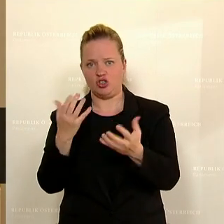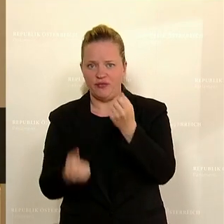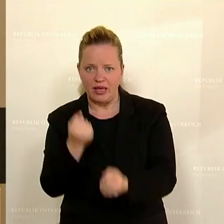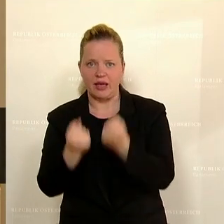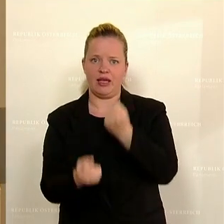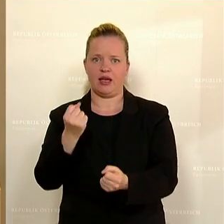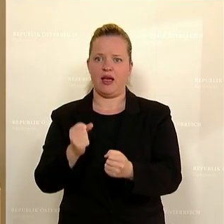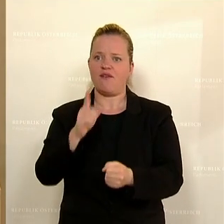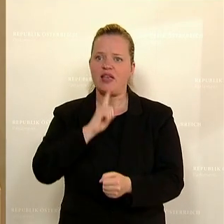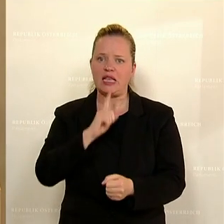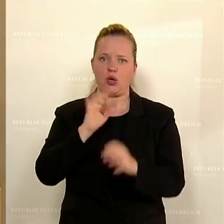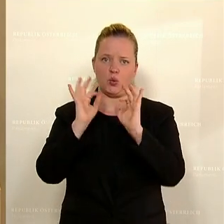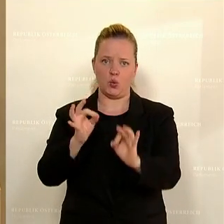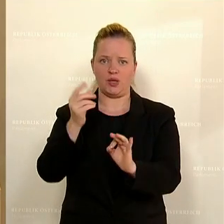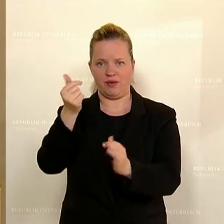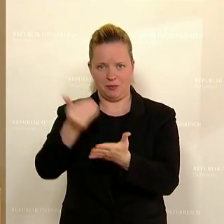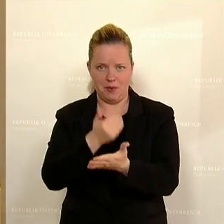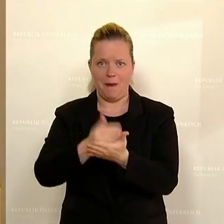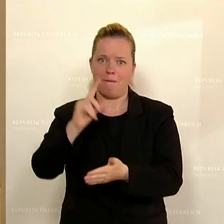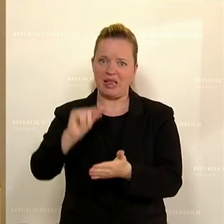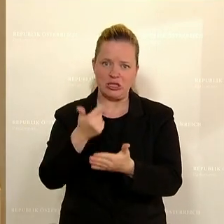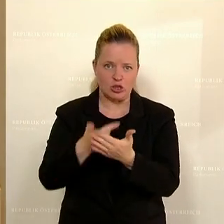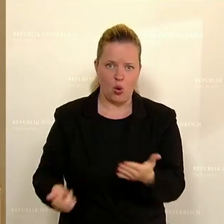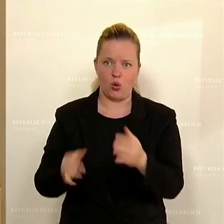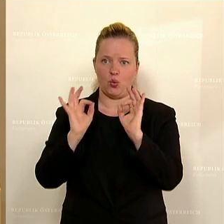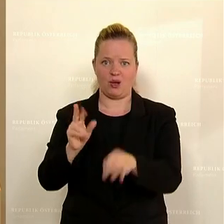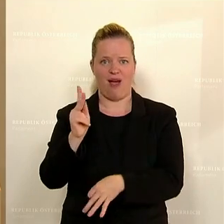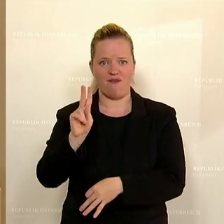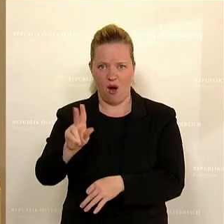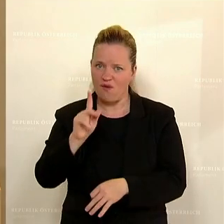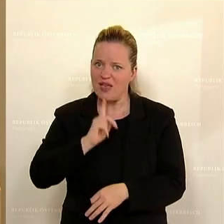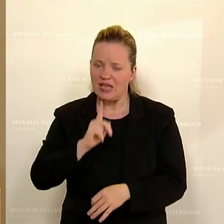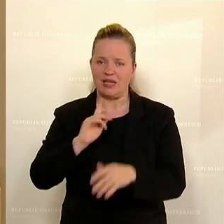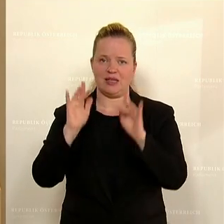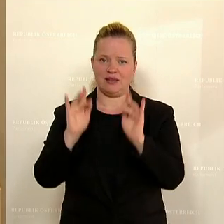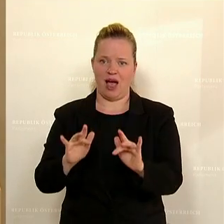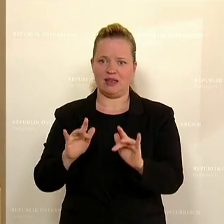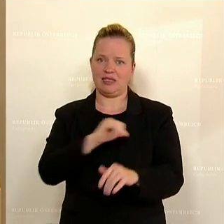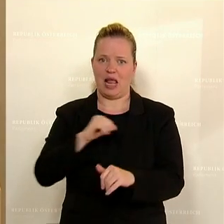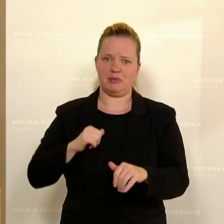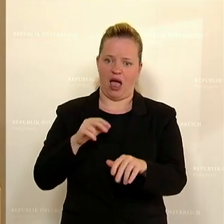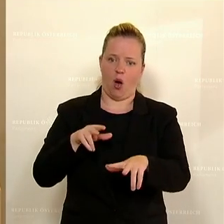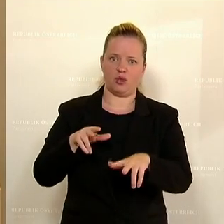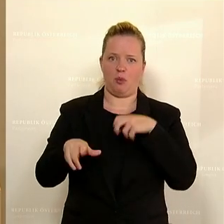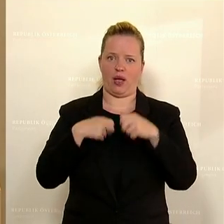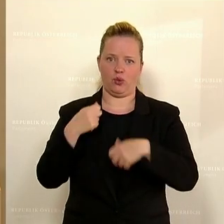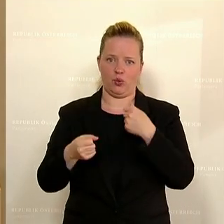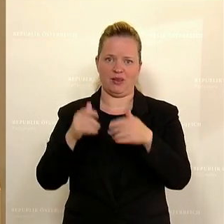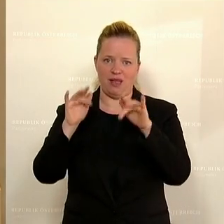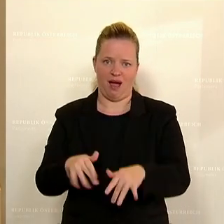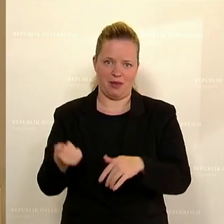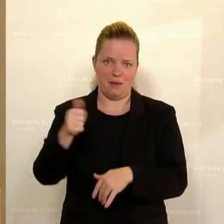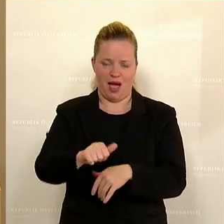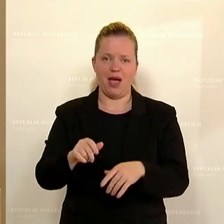oder guten KV. Da ist oft viel Selbstausbeutung dabei und das hält man in einer künstlerischen Biografie am Anfang